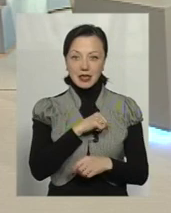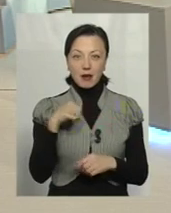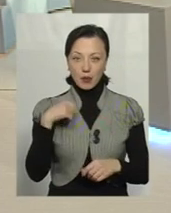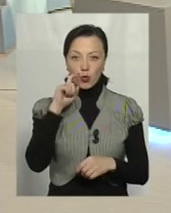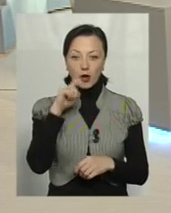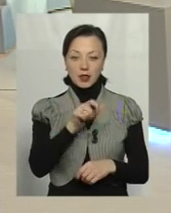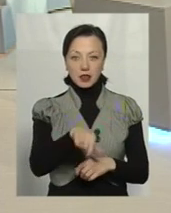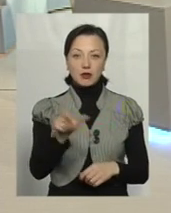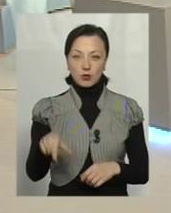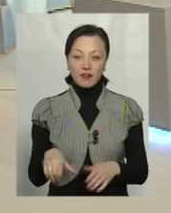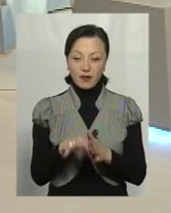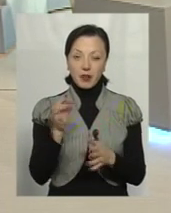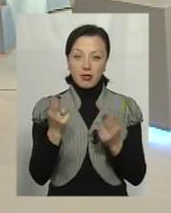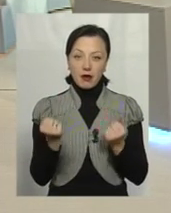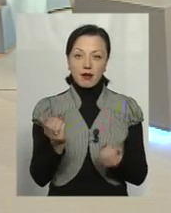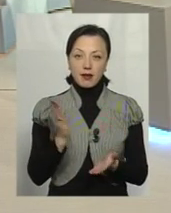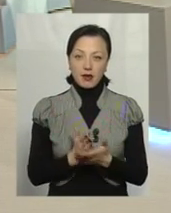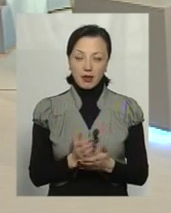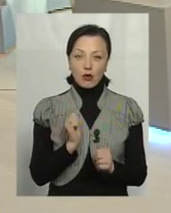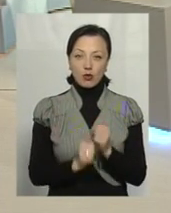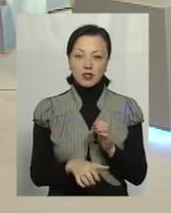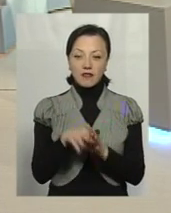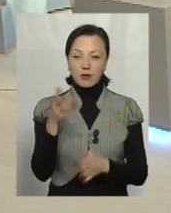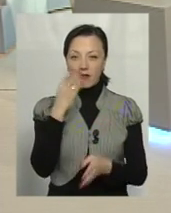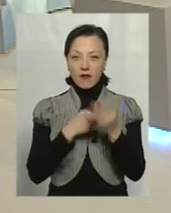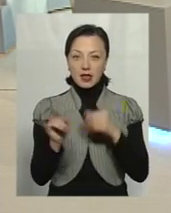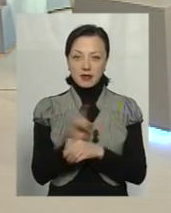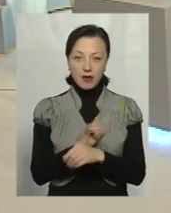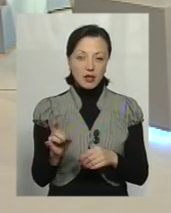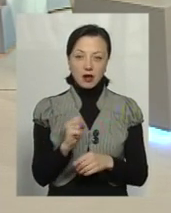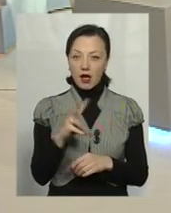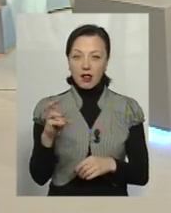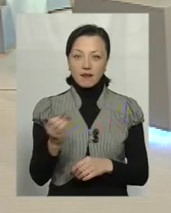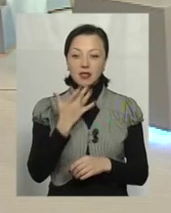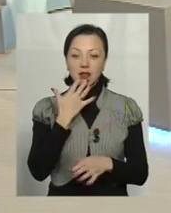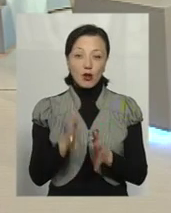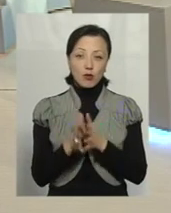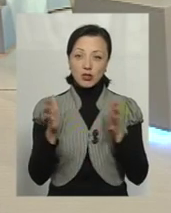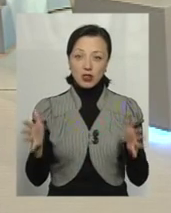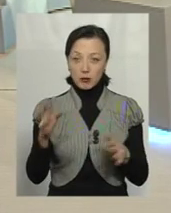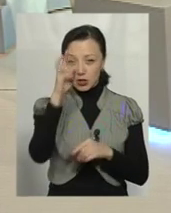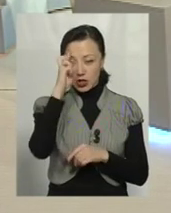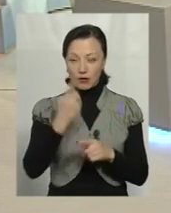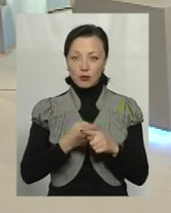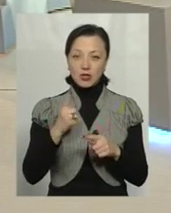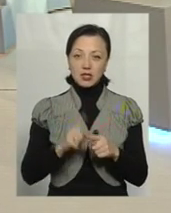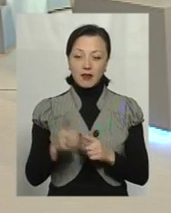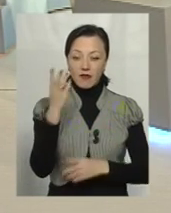українські виборці. Так, є на виборах кожних фальсифікація. Але в національному масштабі державному